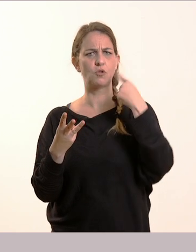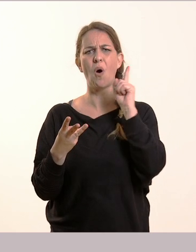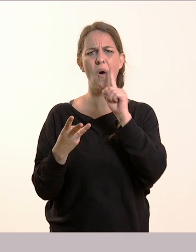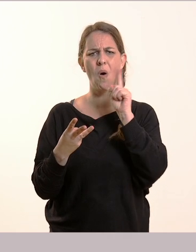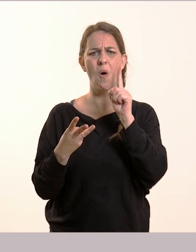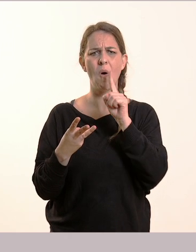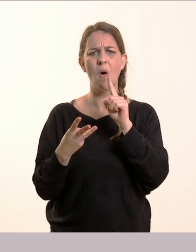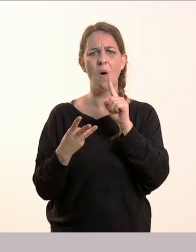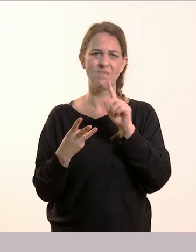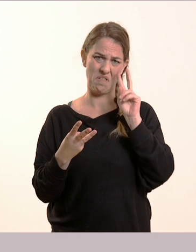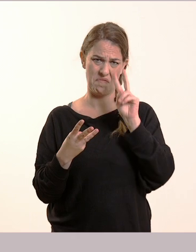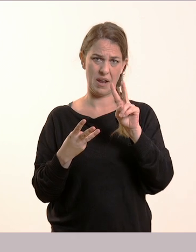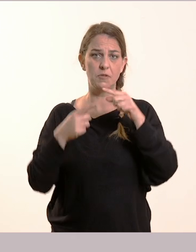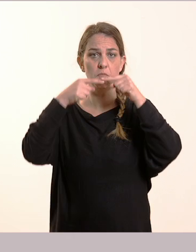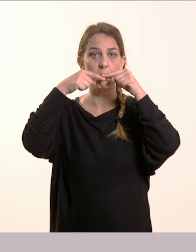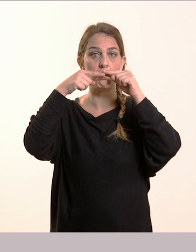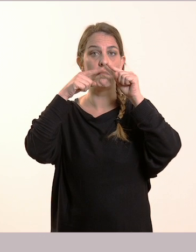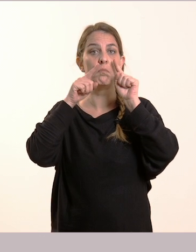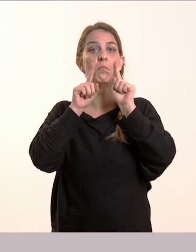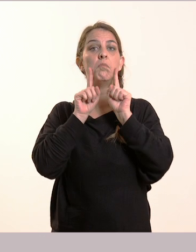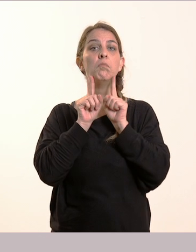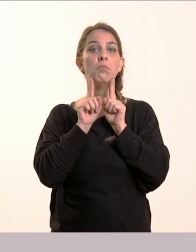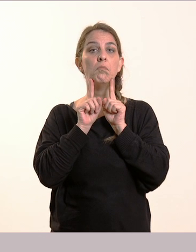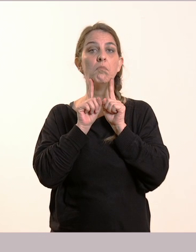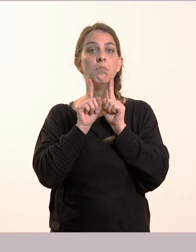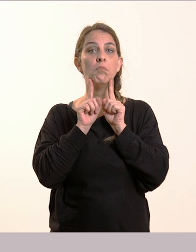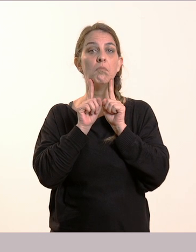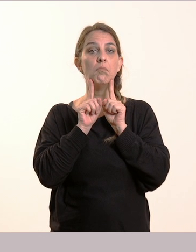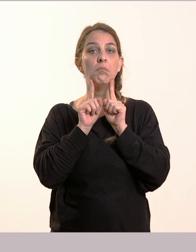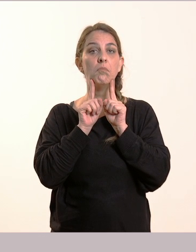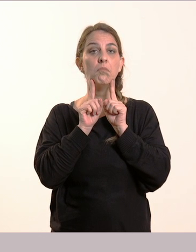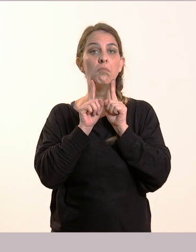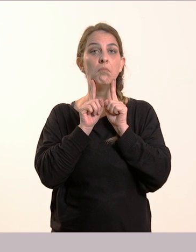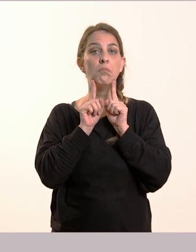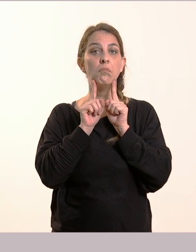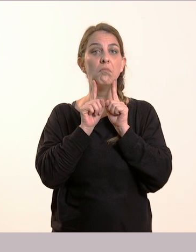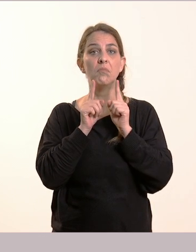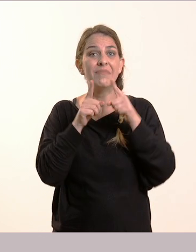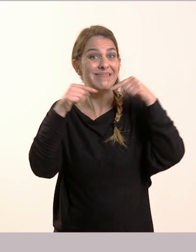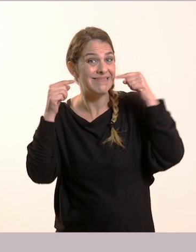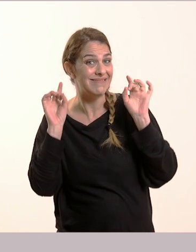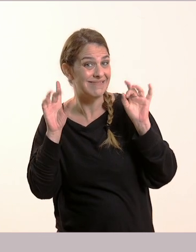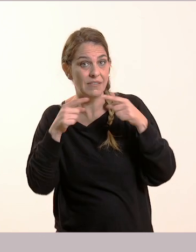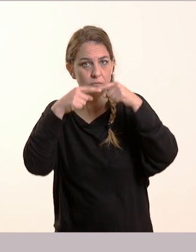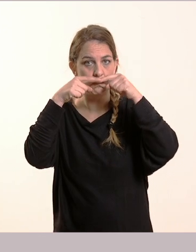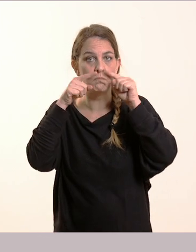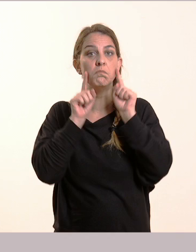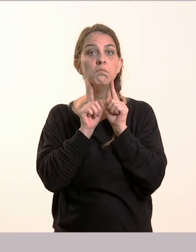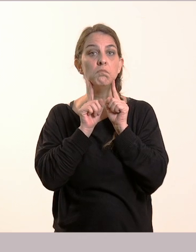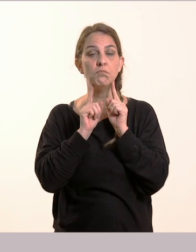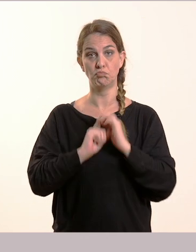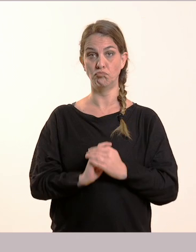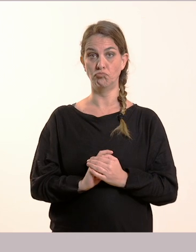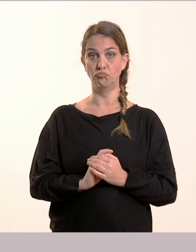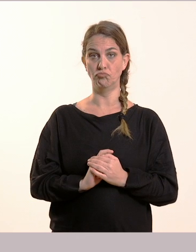το βλέπετε. Είναι κάτω. Δεν έχει χαμόγελο. Είναι προς τα κάτω λίγο το στάμα του. Είναι έτσι. Όταν είμαι έτσι, πώς